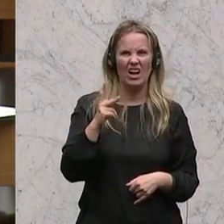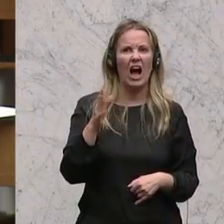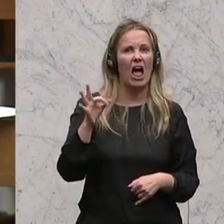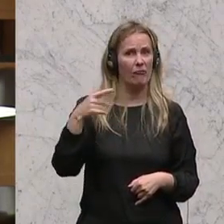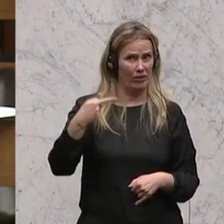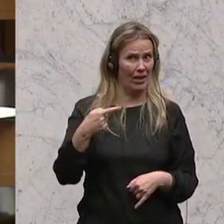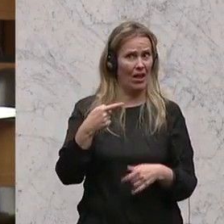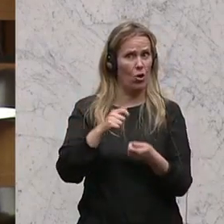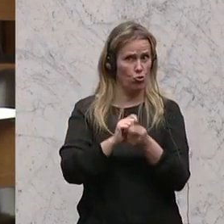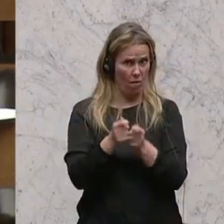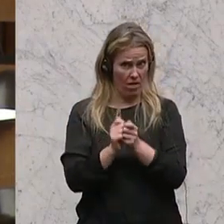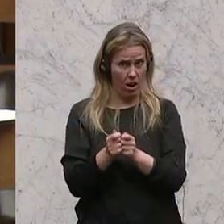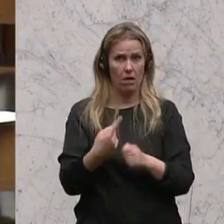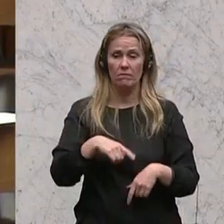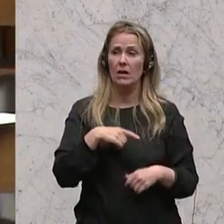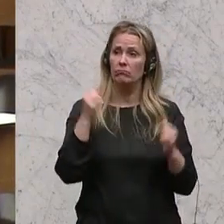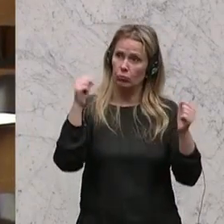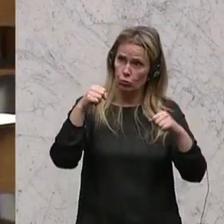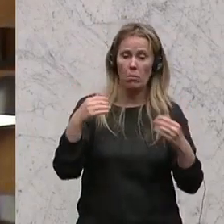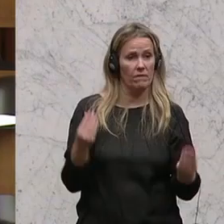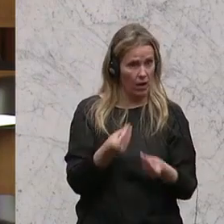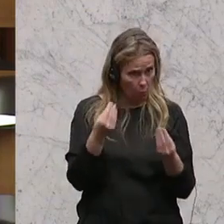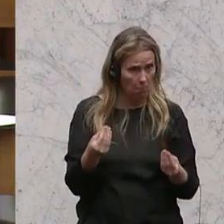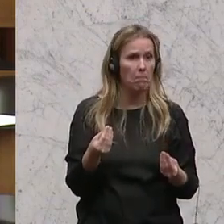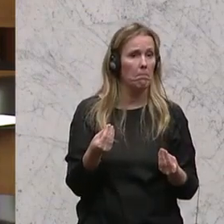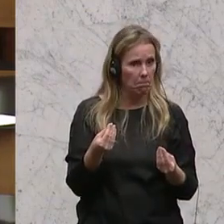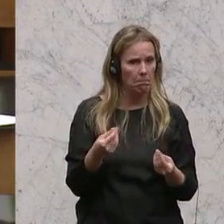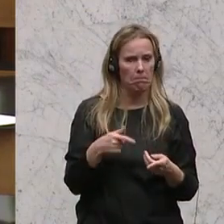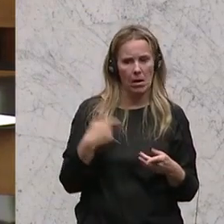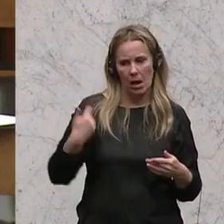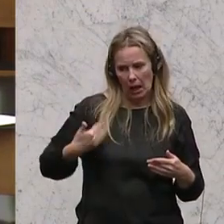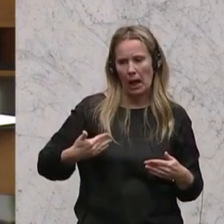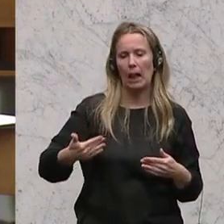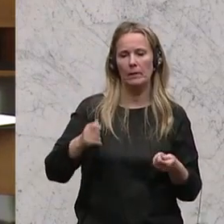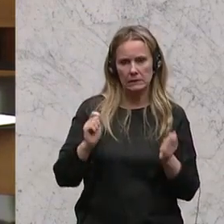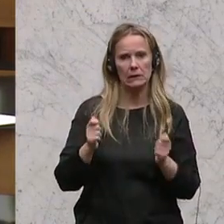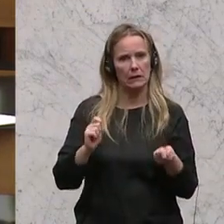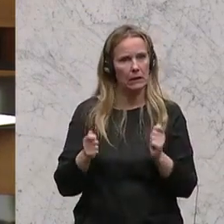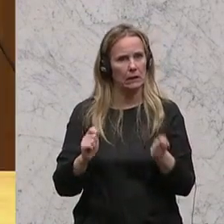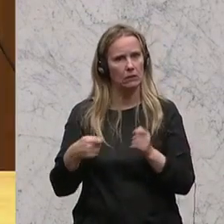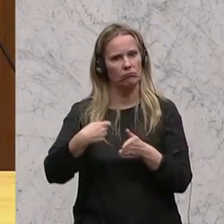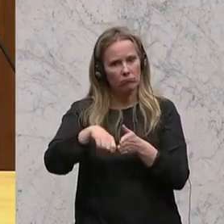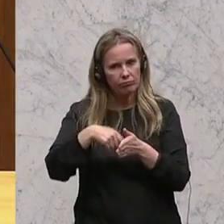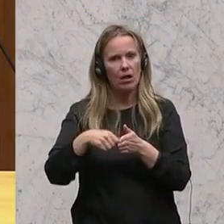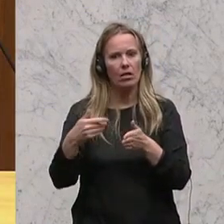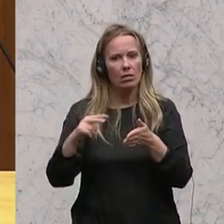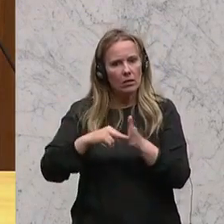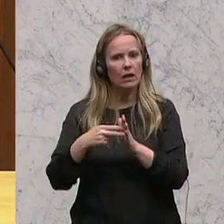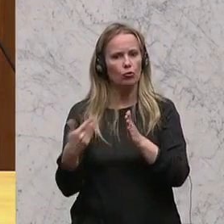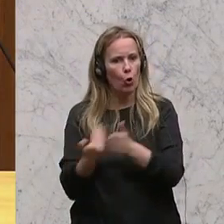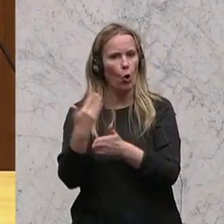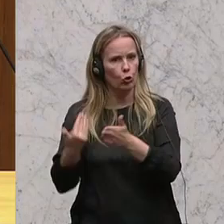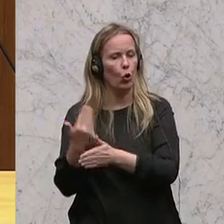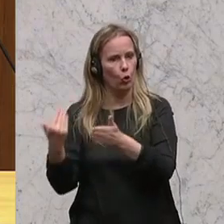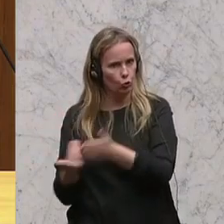-Novelle, warum stimmen wir zu? Es wird regelmäßig novelliert, weil es auch regelmäßig technologische Neuerungen gibt.